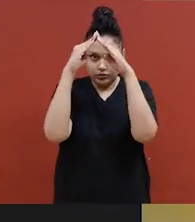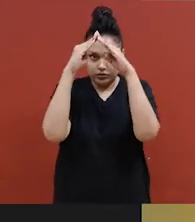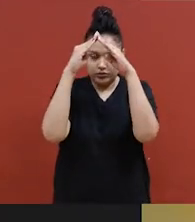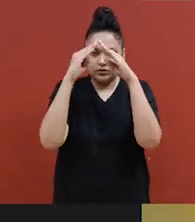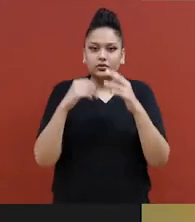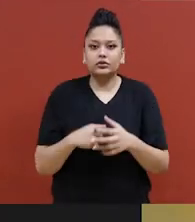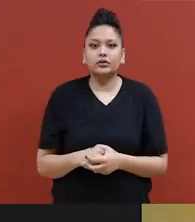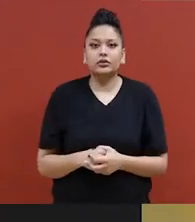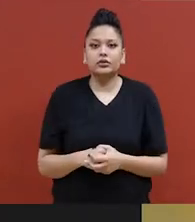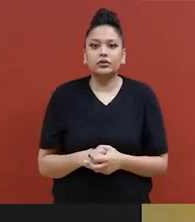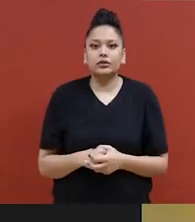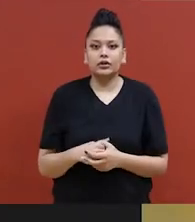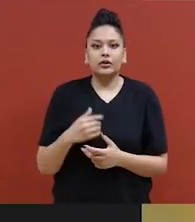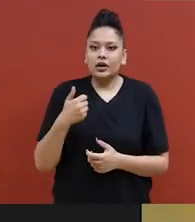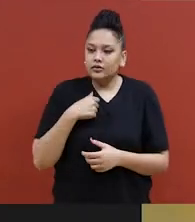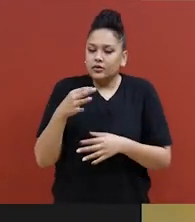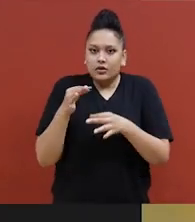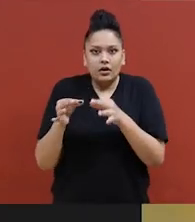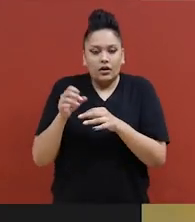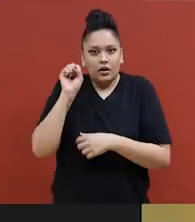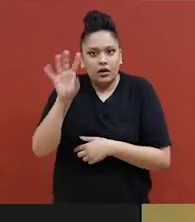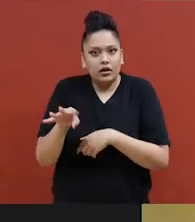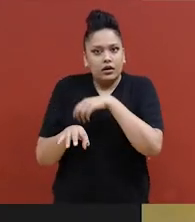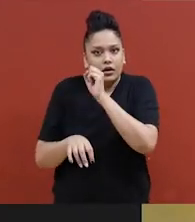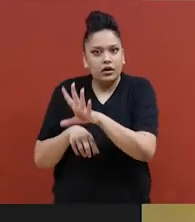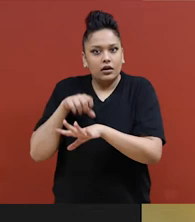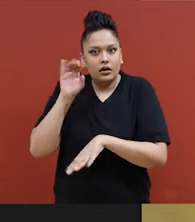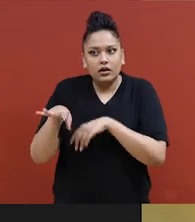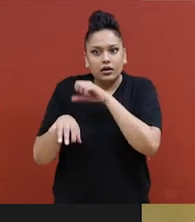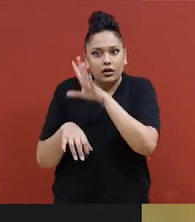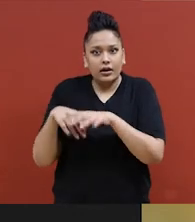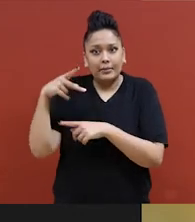conversation avec des gens et ils l'ont simplement ignorée.